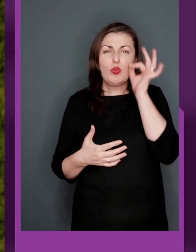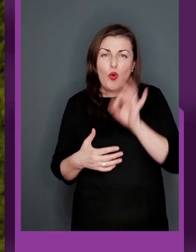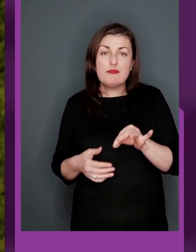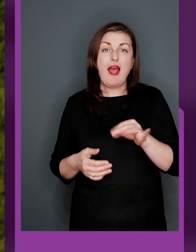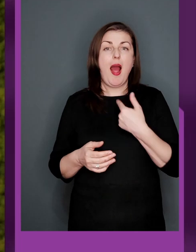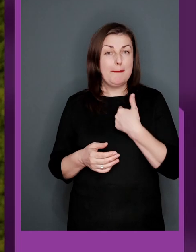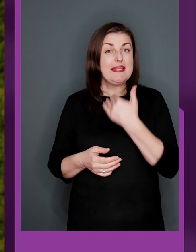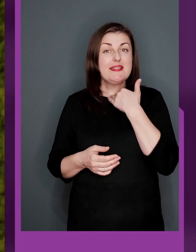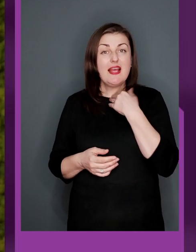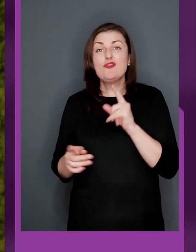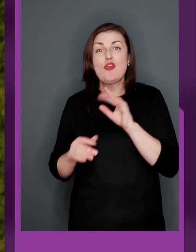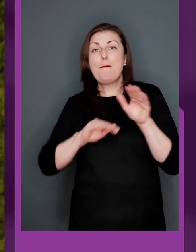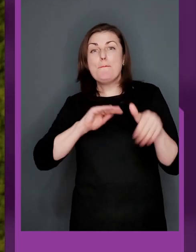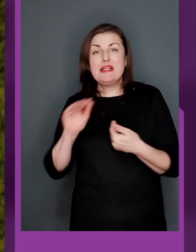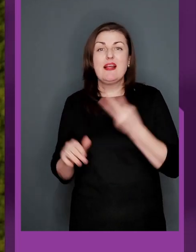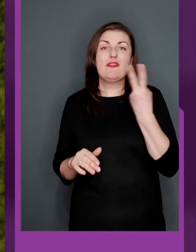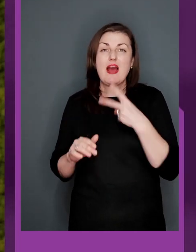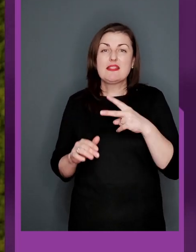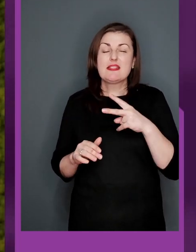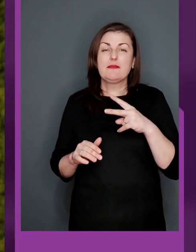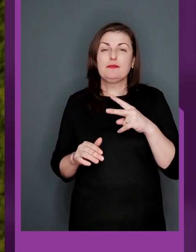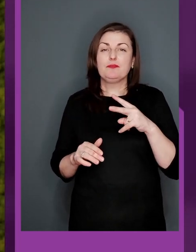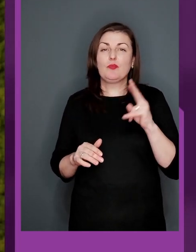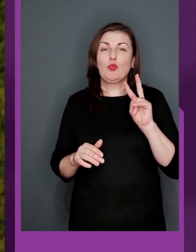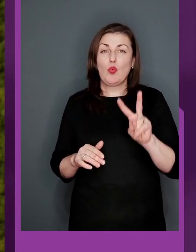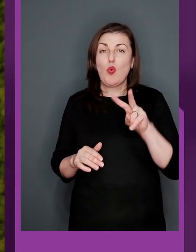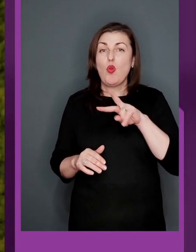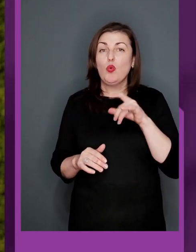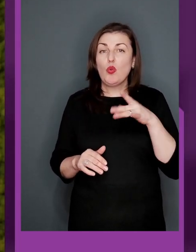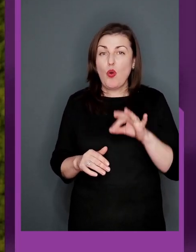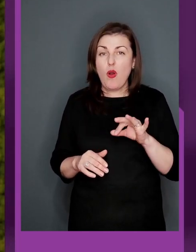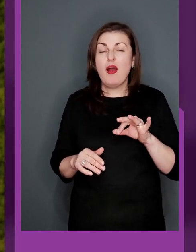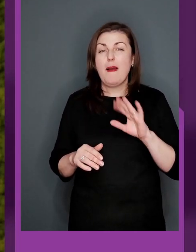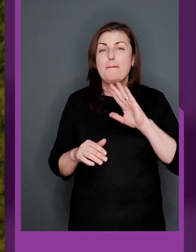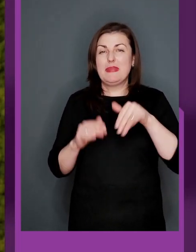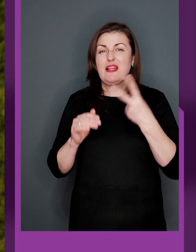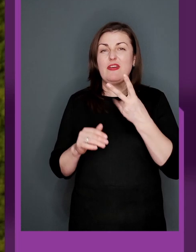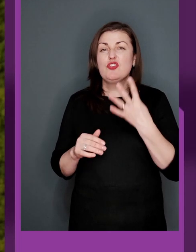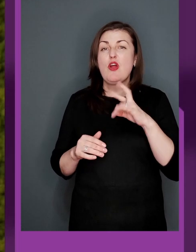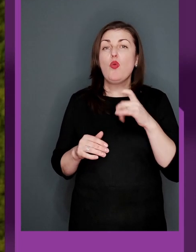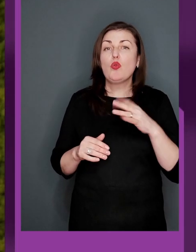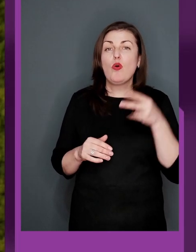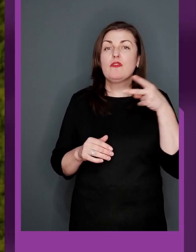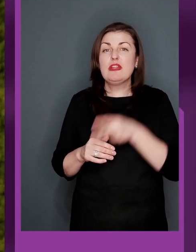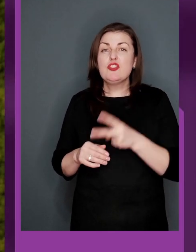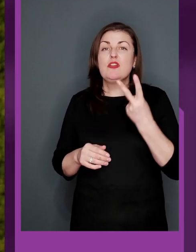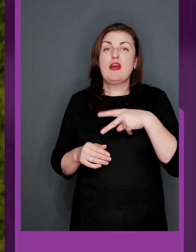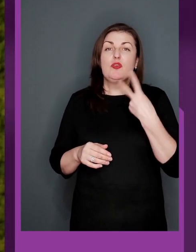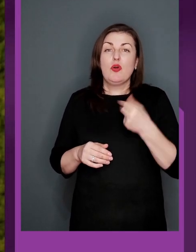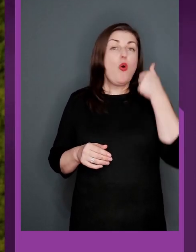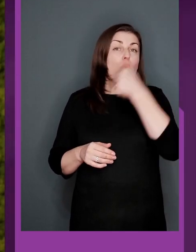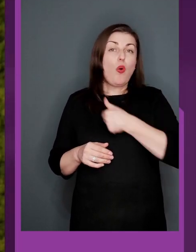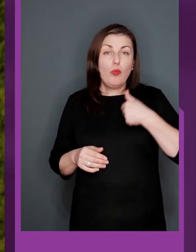досвід, але, мені здається, після 24 лютого